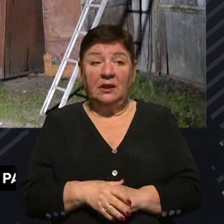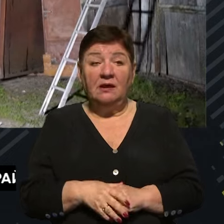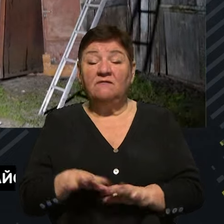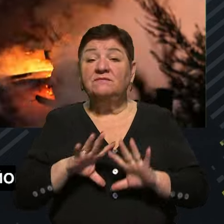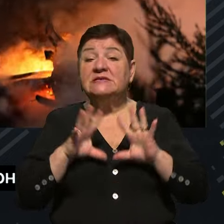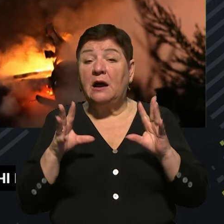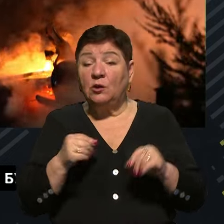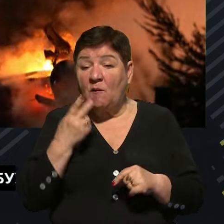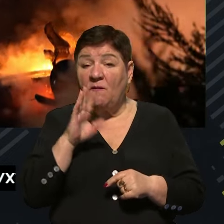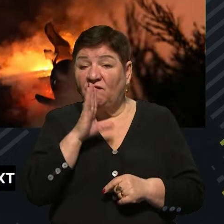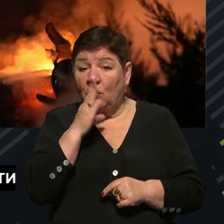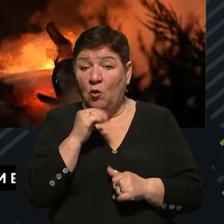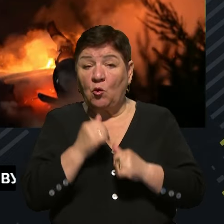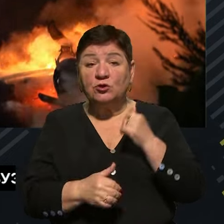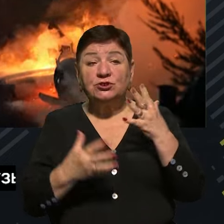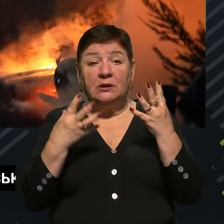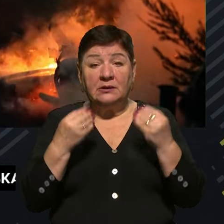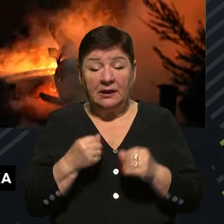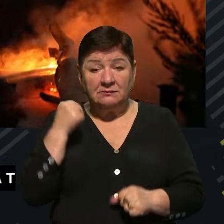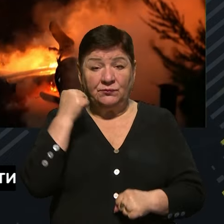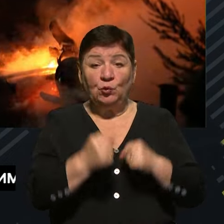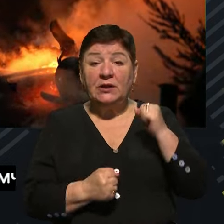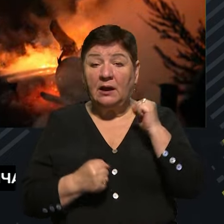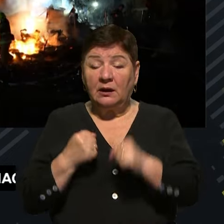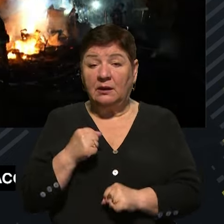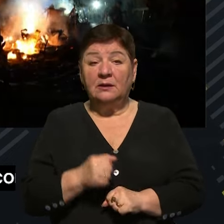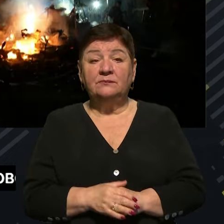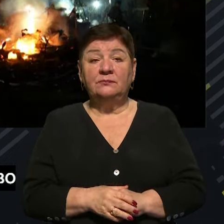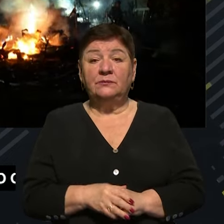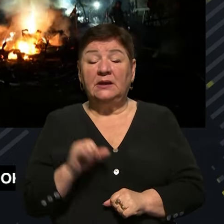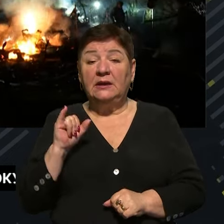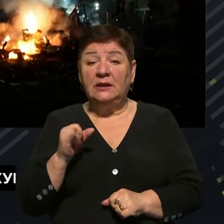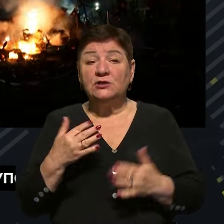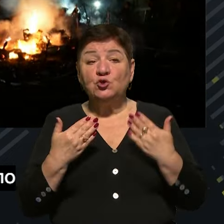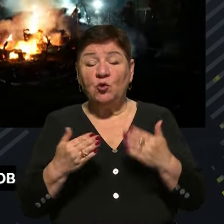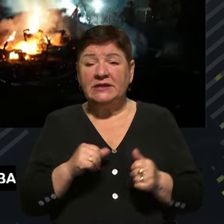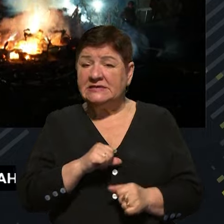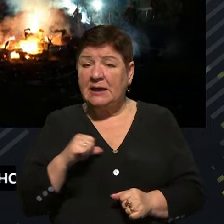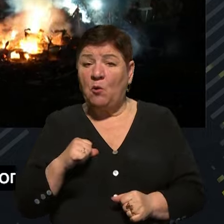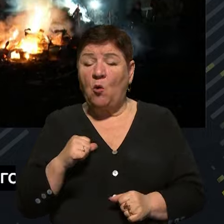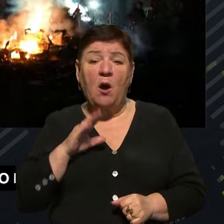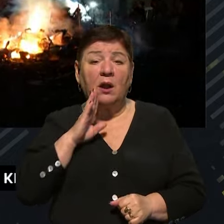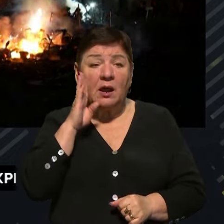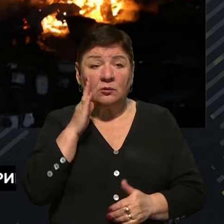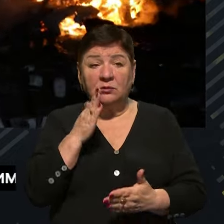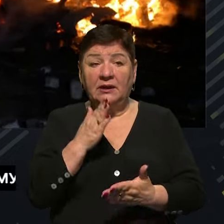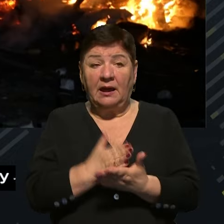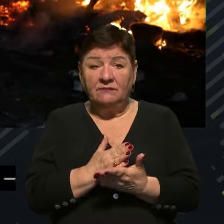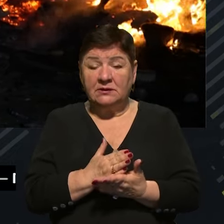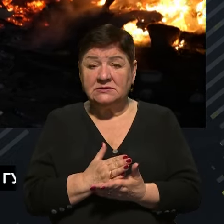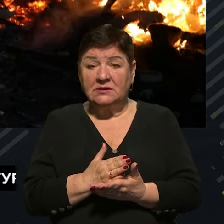ворог постійно, щодня зараз наносить удари. І сьогодні, з самого ранку, ми фіксуємо наявність